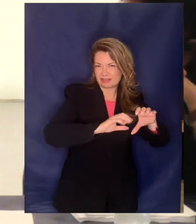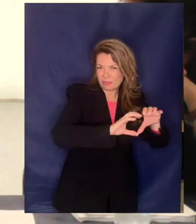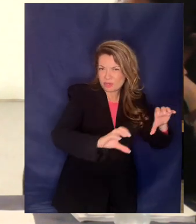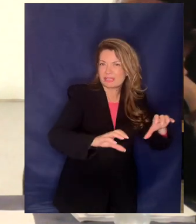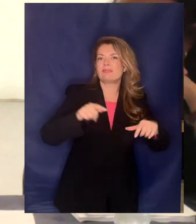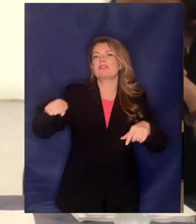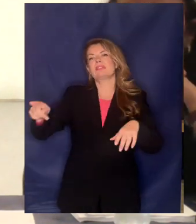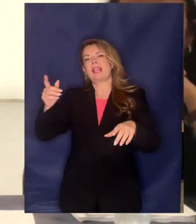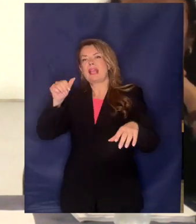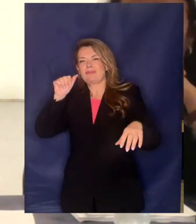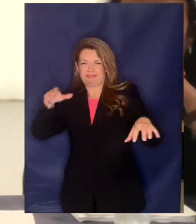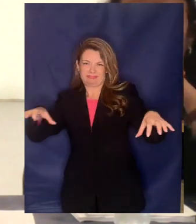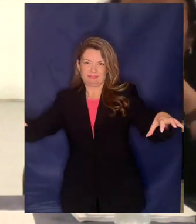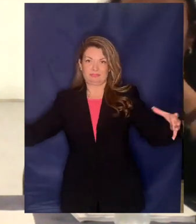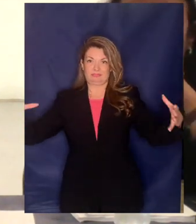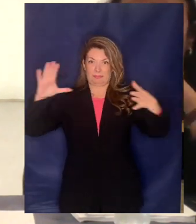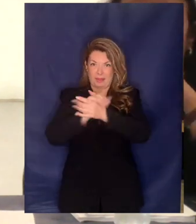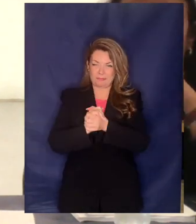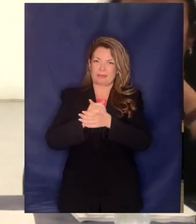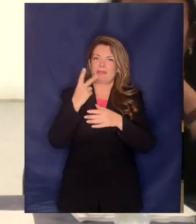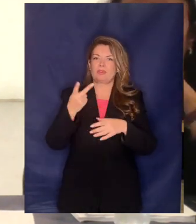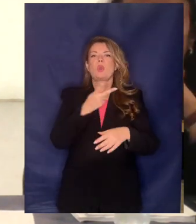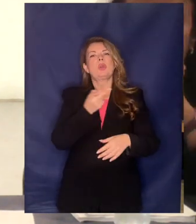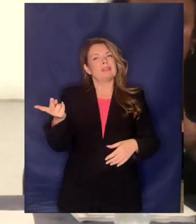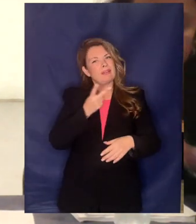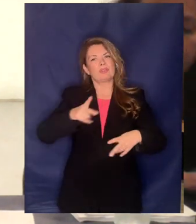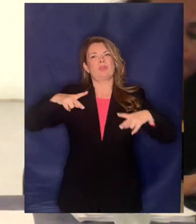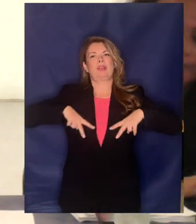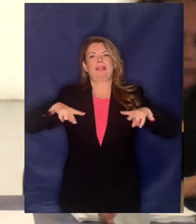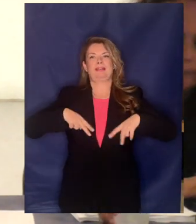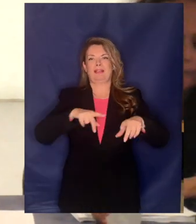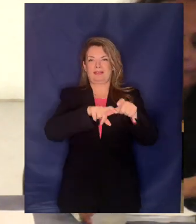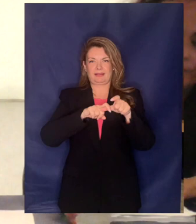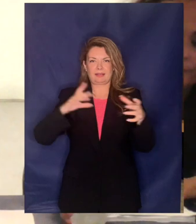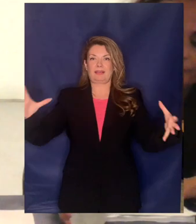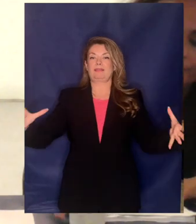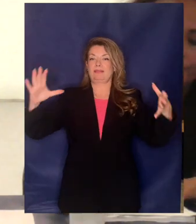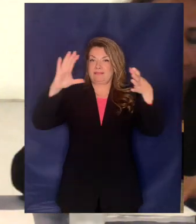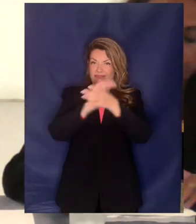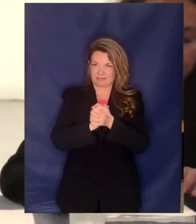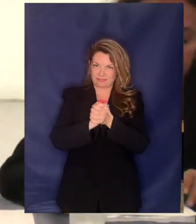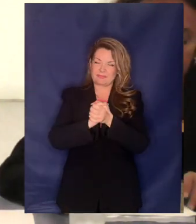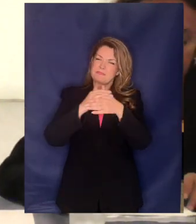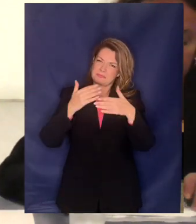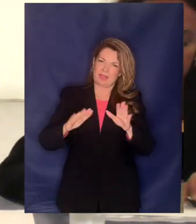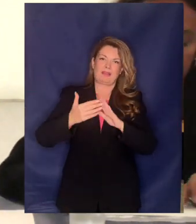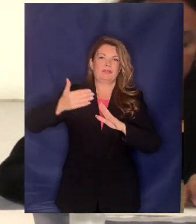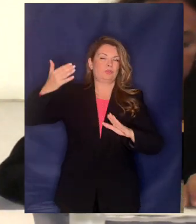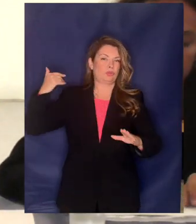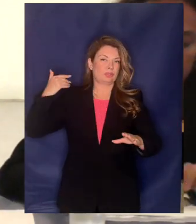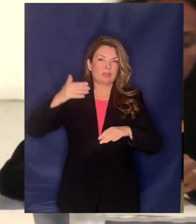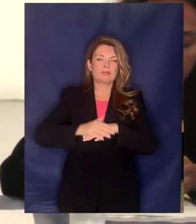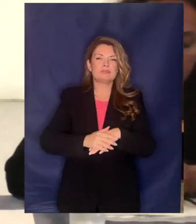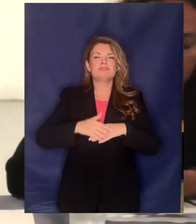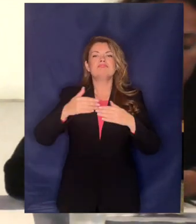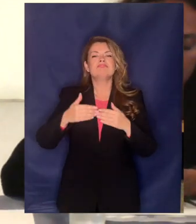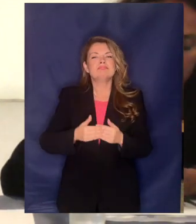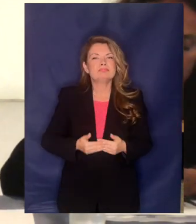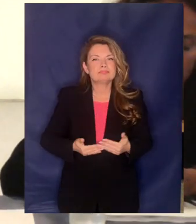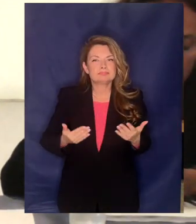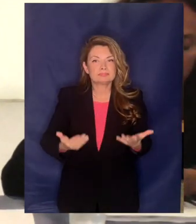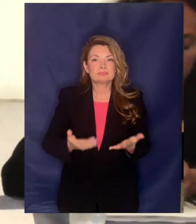δύο αμυγός δημόσιες κρατικές εταιρείες που συνενώθηκαν το πρώτο σημείο